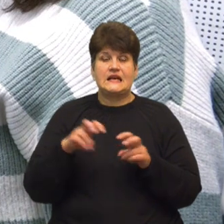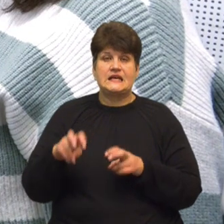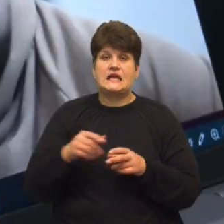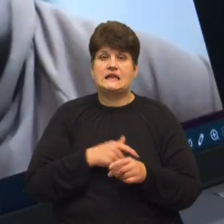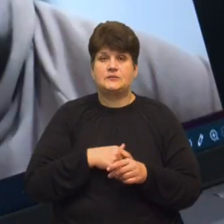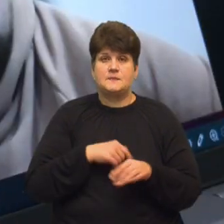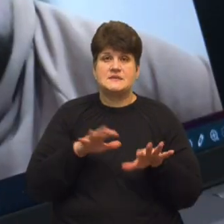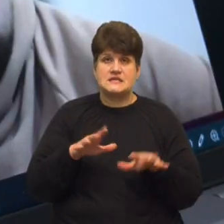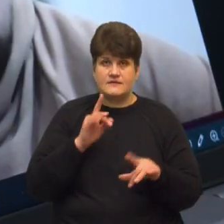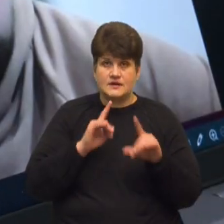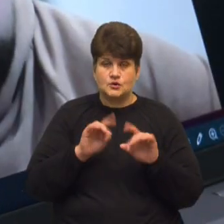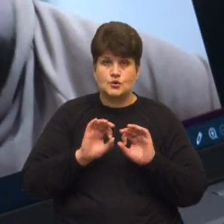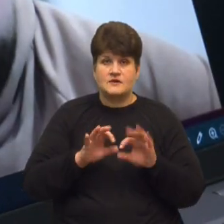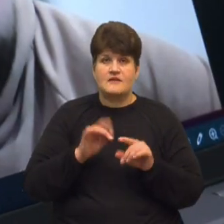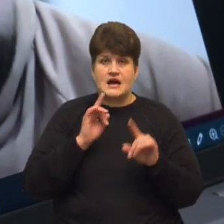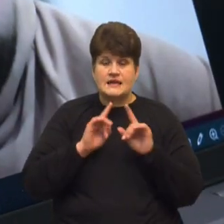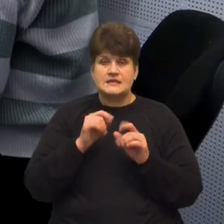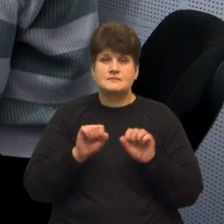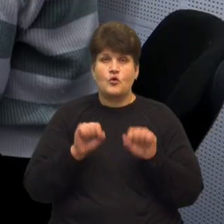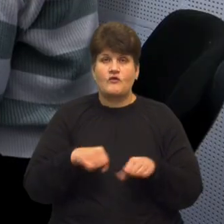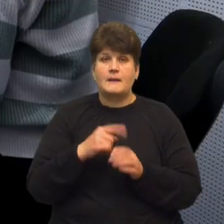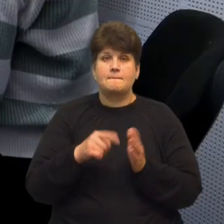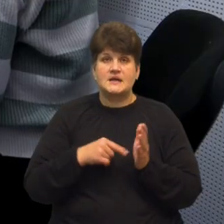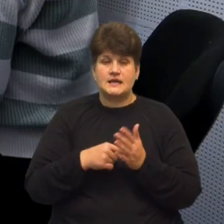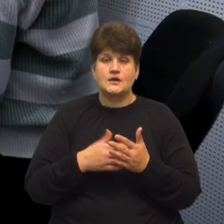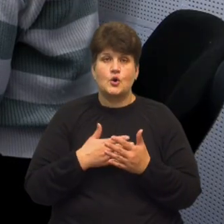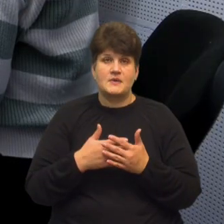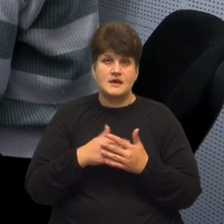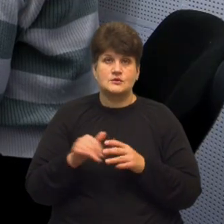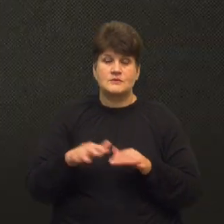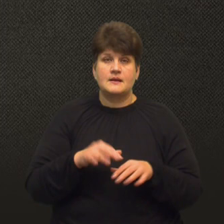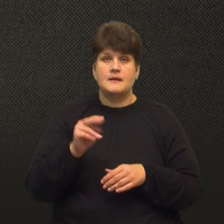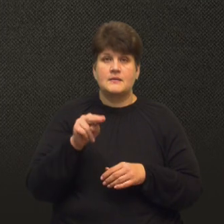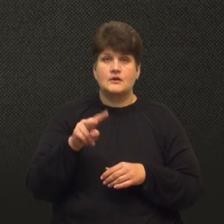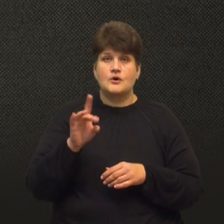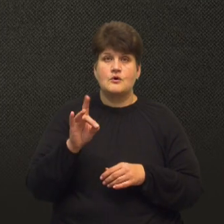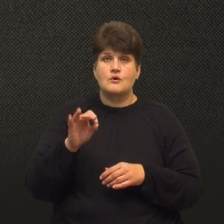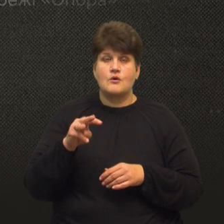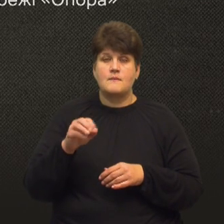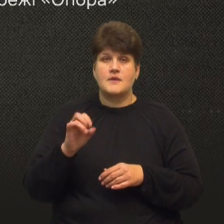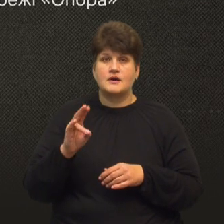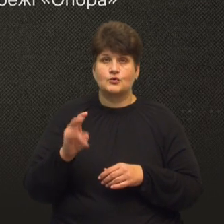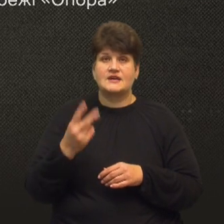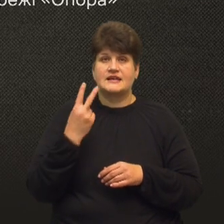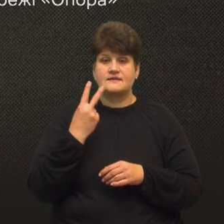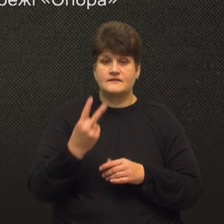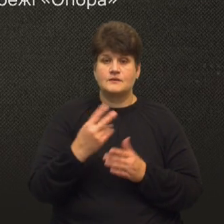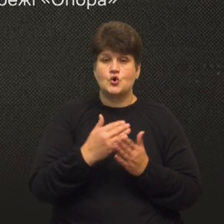Суспільному розповів радник справових питань громадянської мережі «Опора» Павло Романюк. Є дві процедури